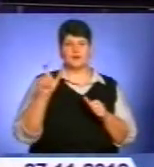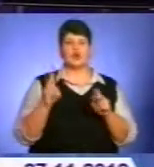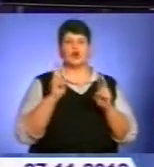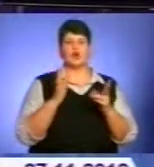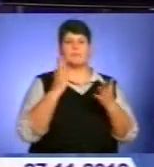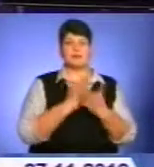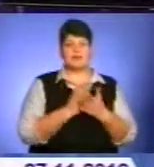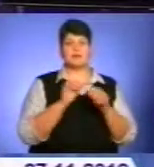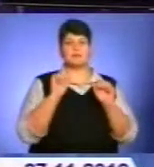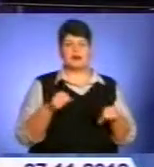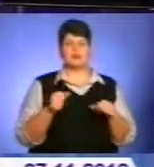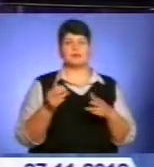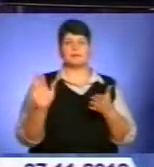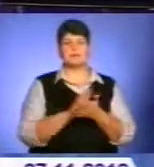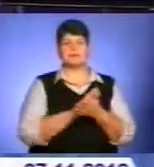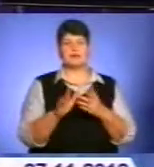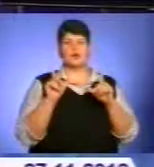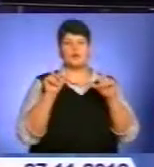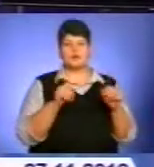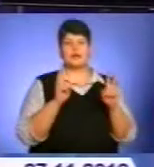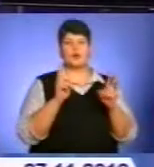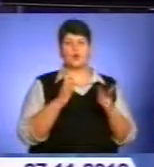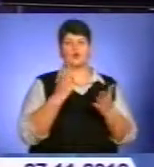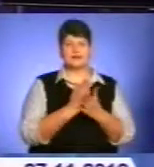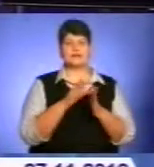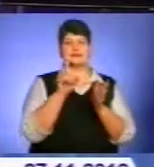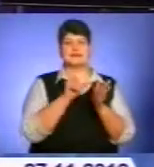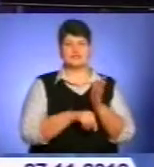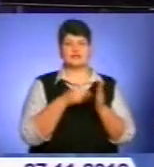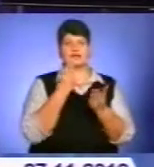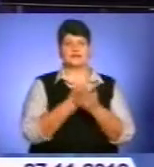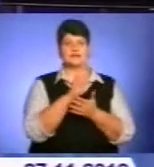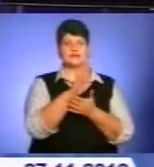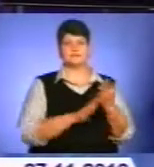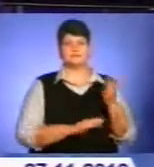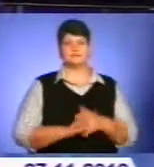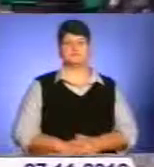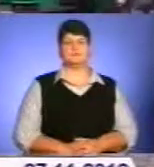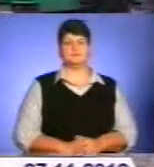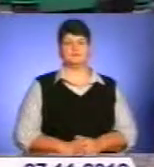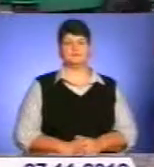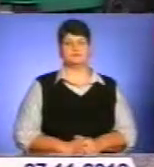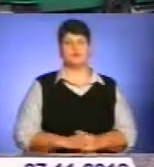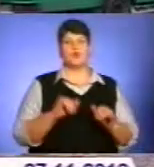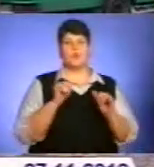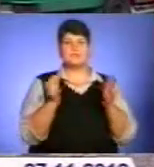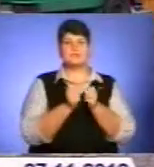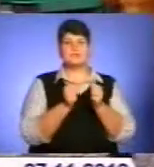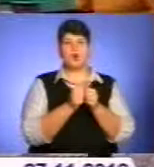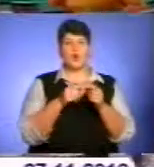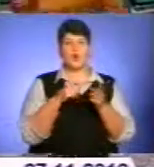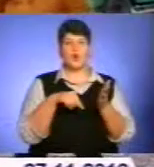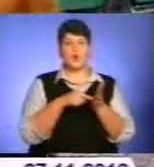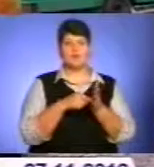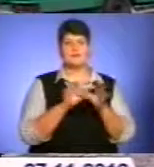право на безкоштовне користування перевезенням і для кого діють знижки, дивіться у наступному сюжеті. У приміському транспорті,